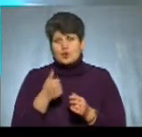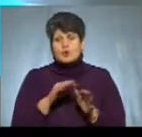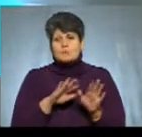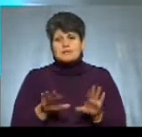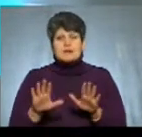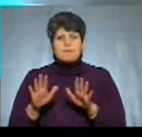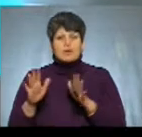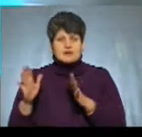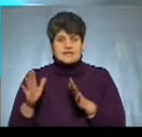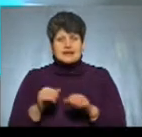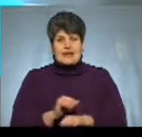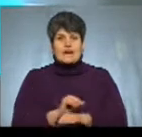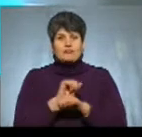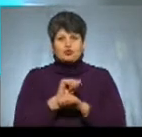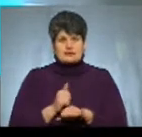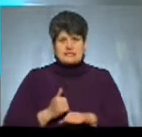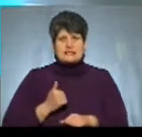Революції Гідності,